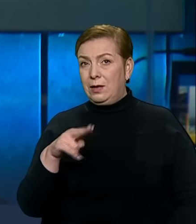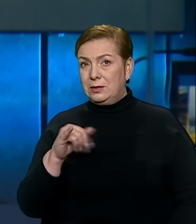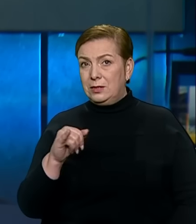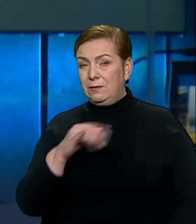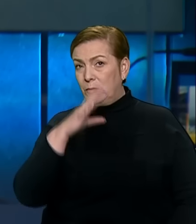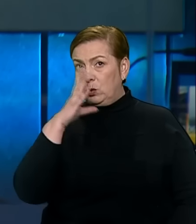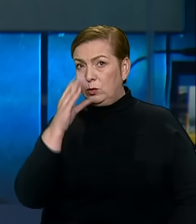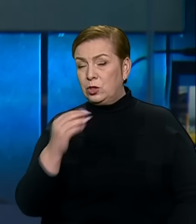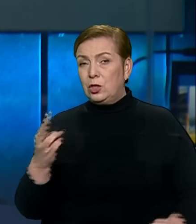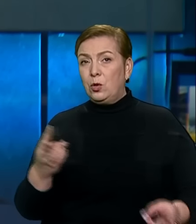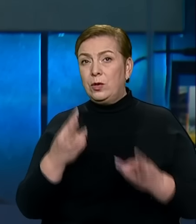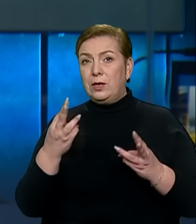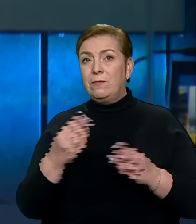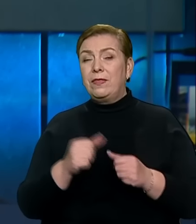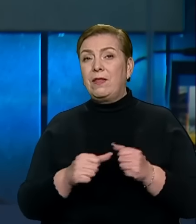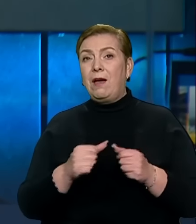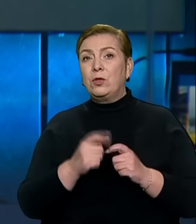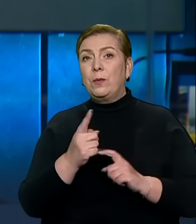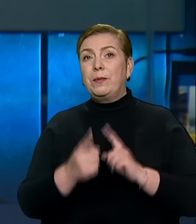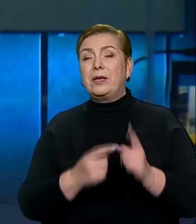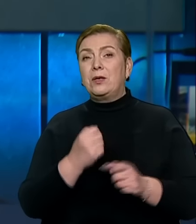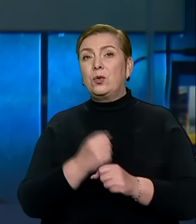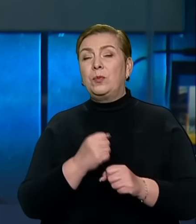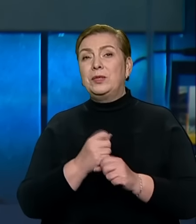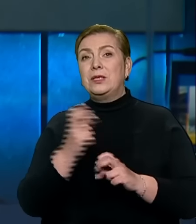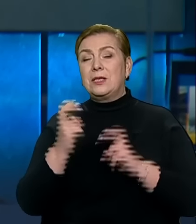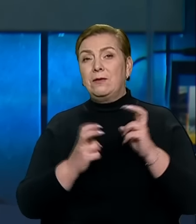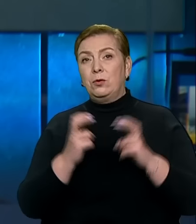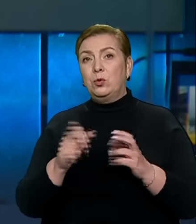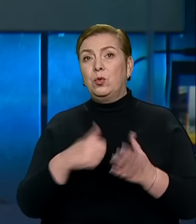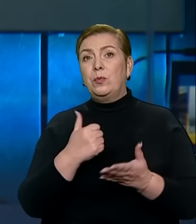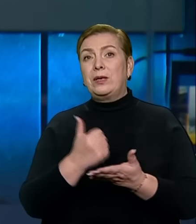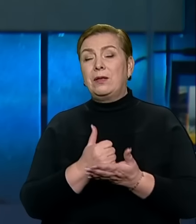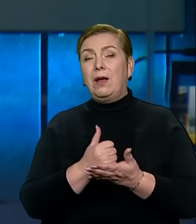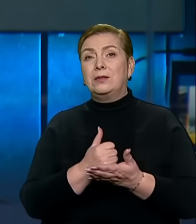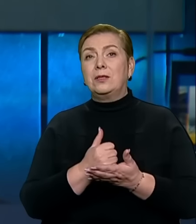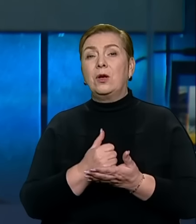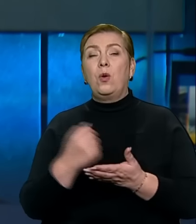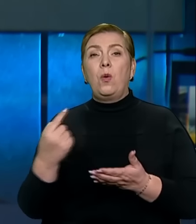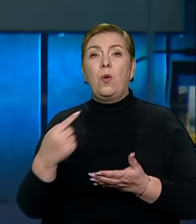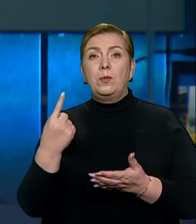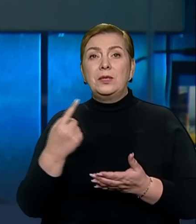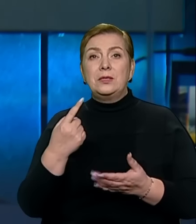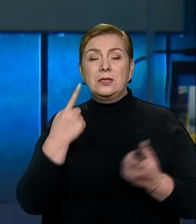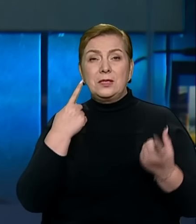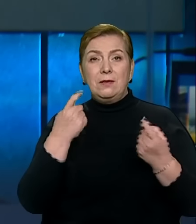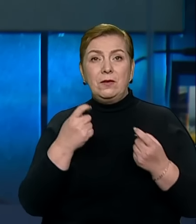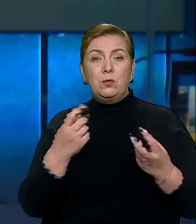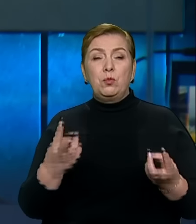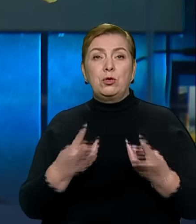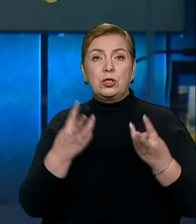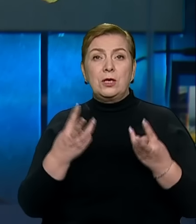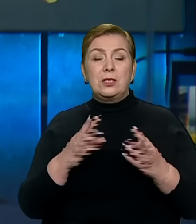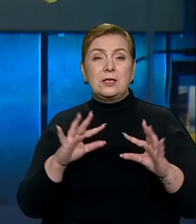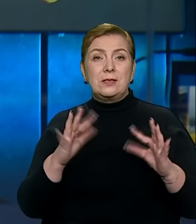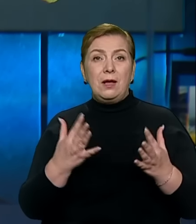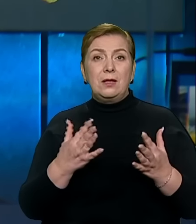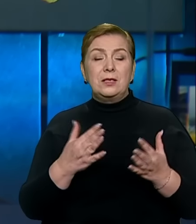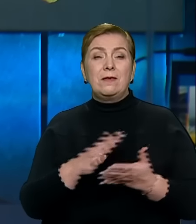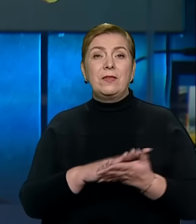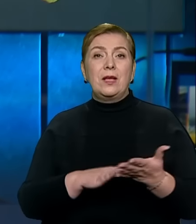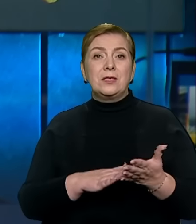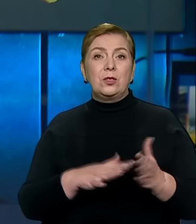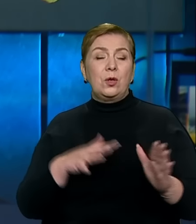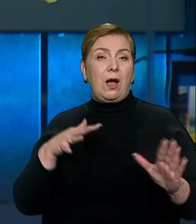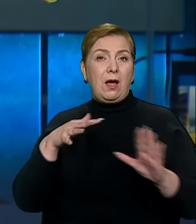нафтопереробний завод. Губернатор Волгоградської області у своєму телеграм-каналі заявив, пожежа сталася внаслідок атаки